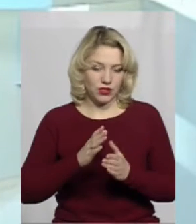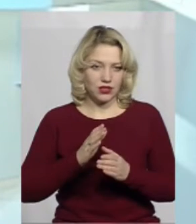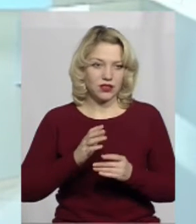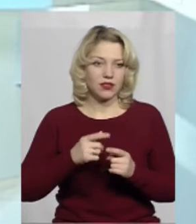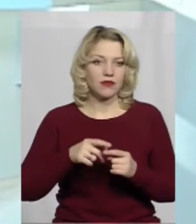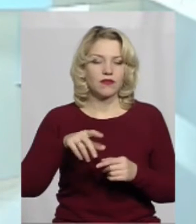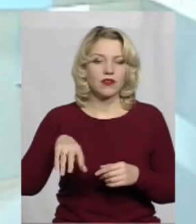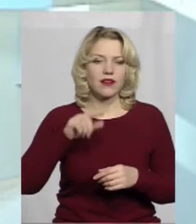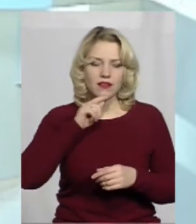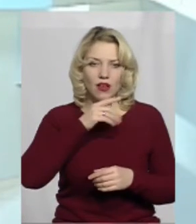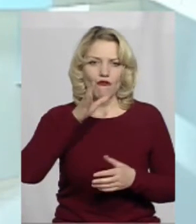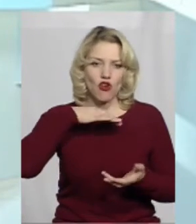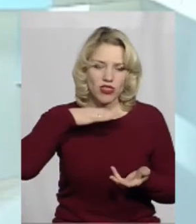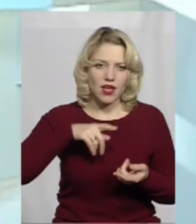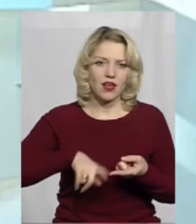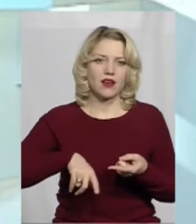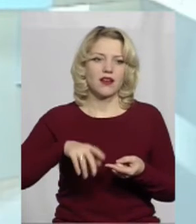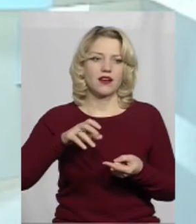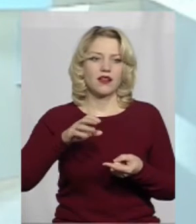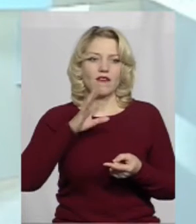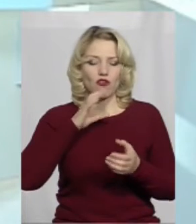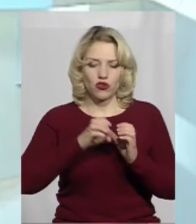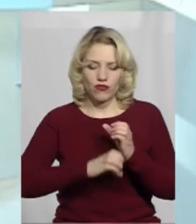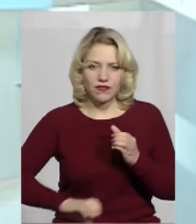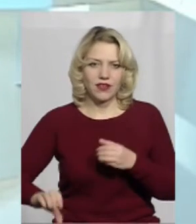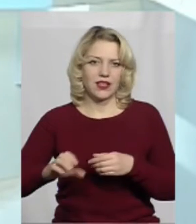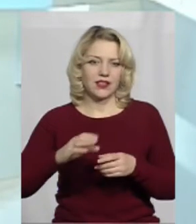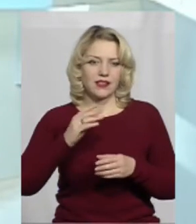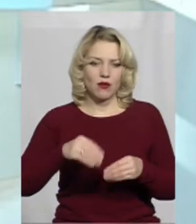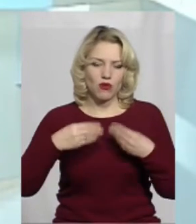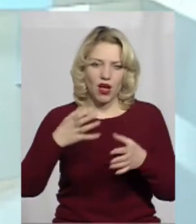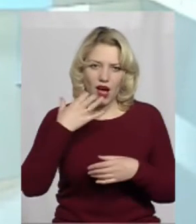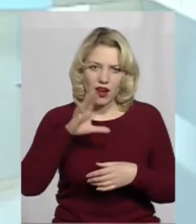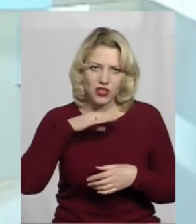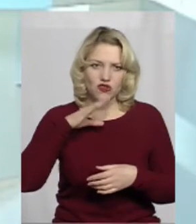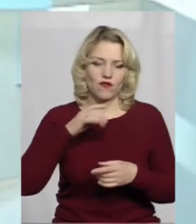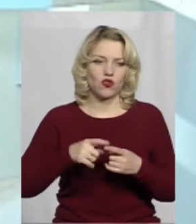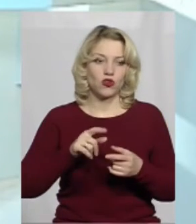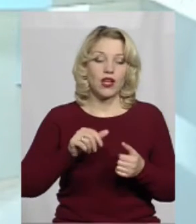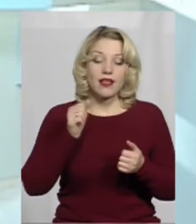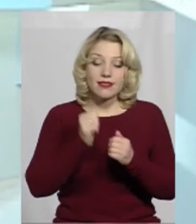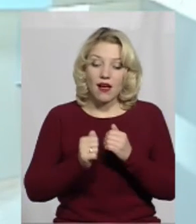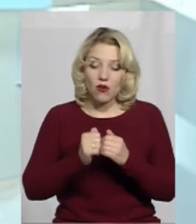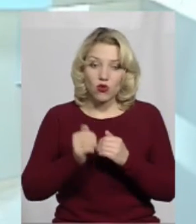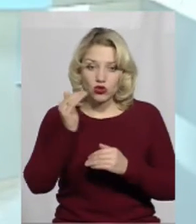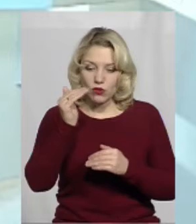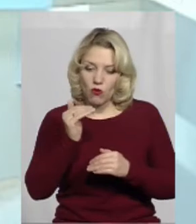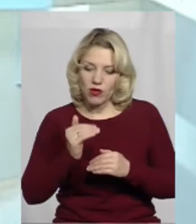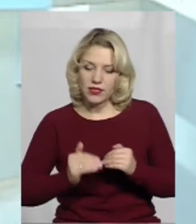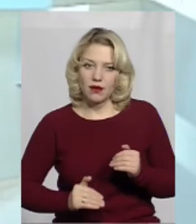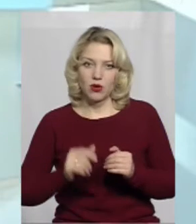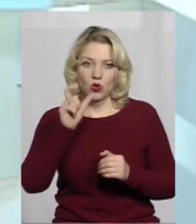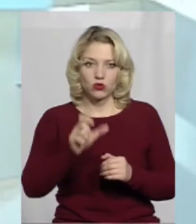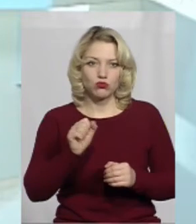В тому числі водопостачання, водовідведення, подача гарячої води і так далі. Тобто, на кожному етапі людина може